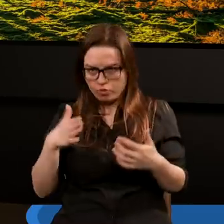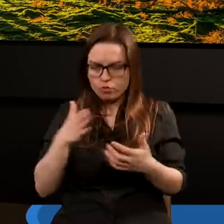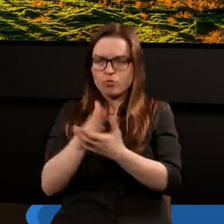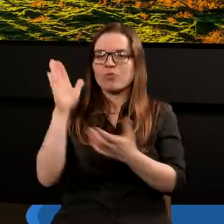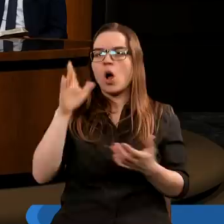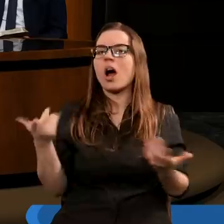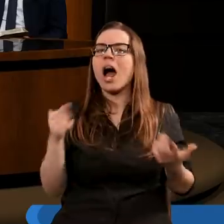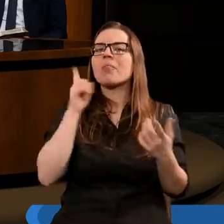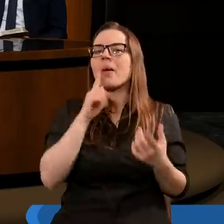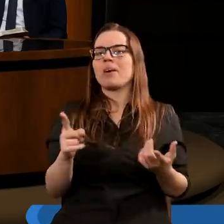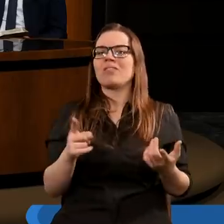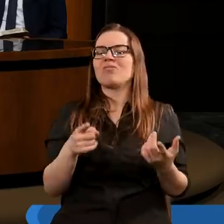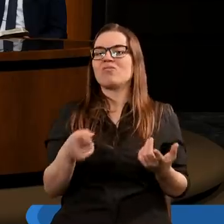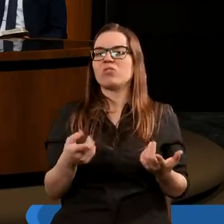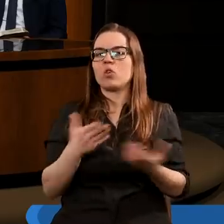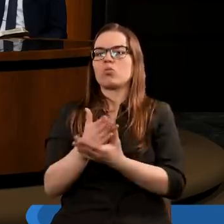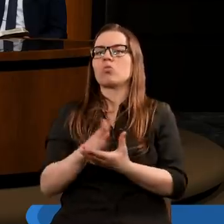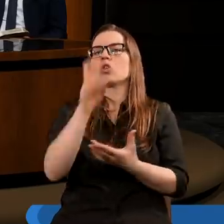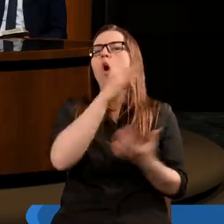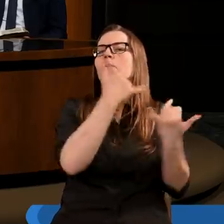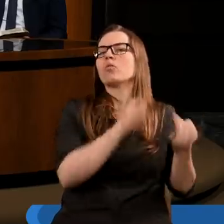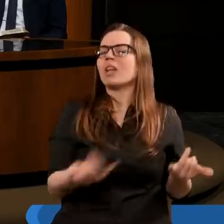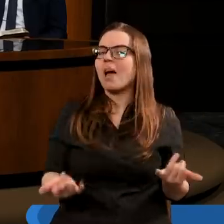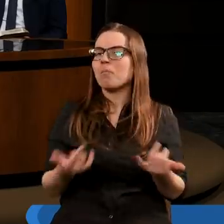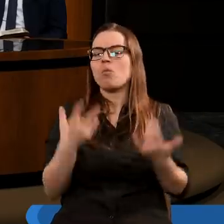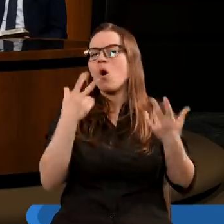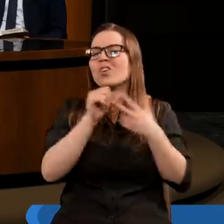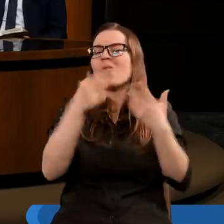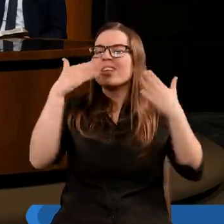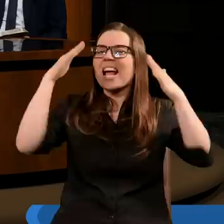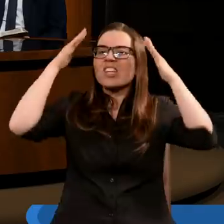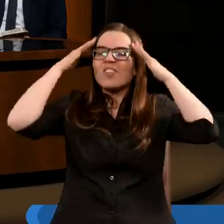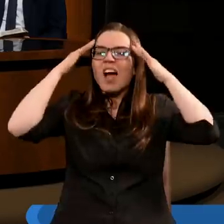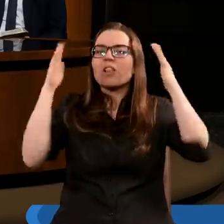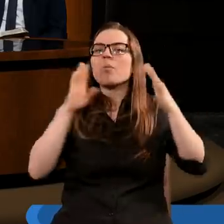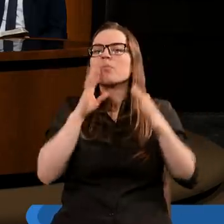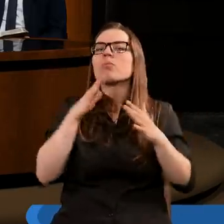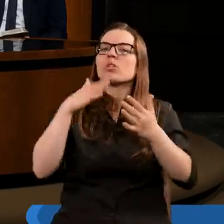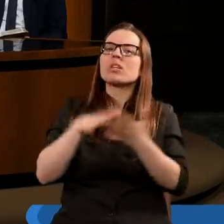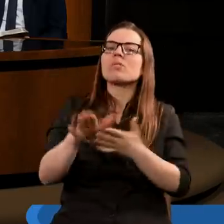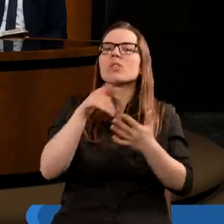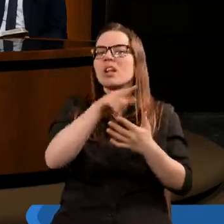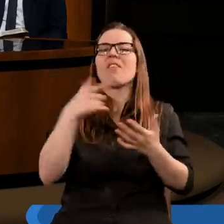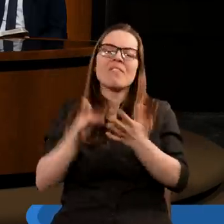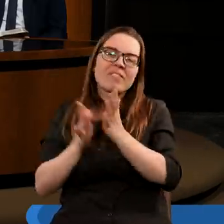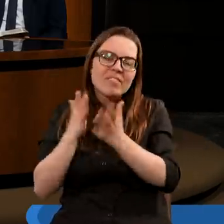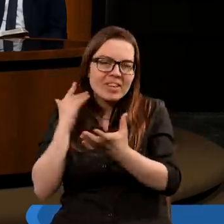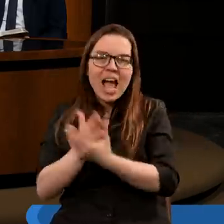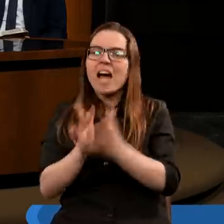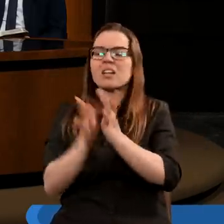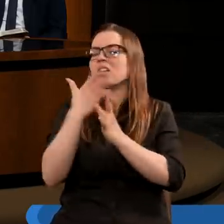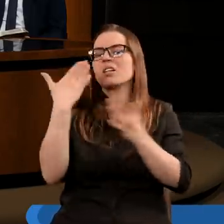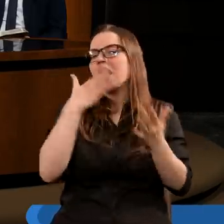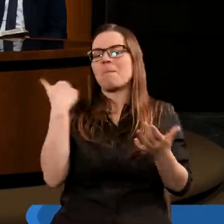Ale tak naprawdę będą służyli komuś innemu, bo nie będą, tak jak mówiliśmy na początku, mieli tej wiary Jezusa, nie będą